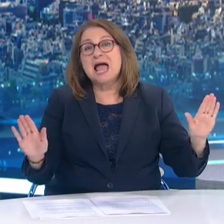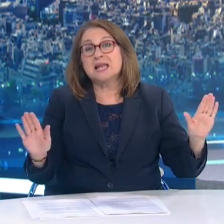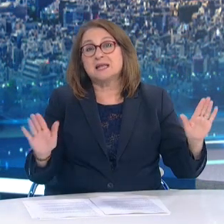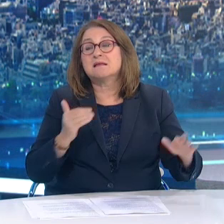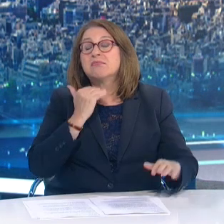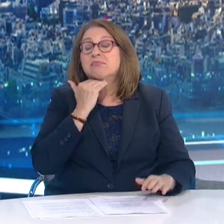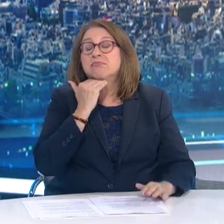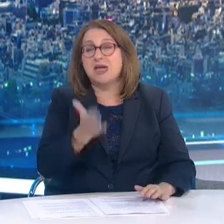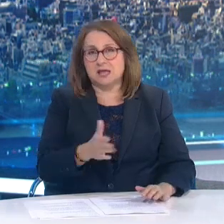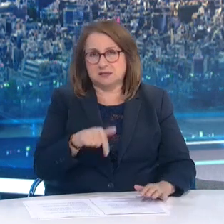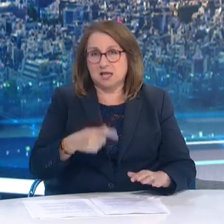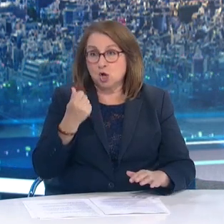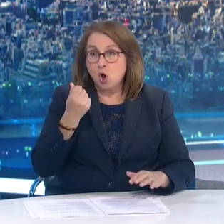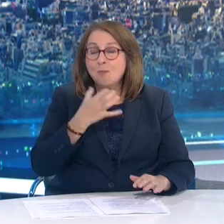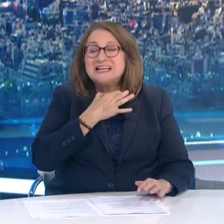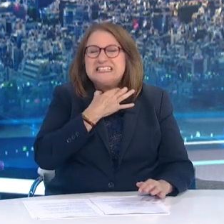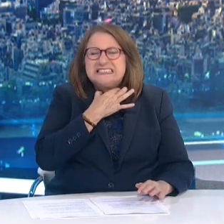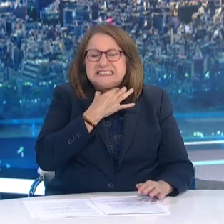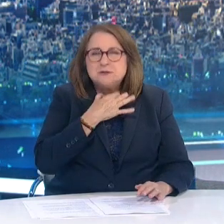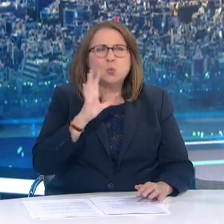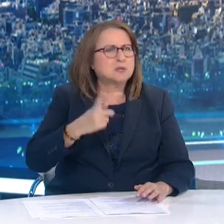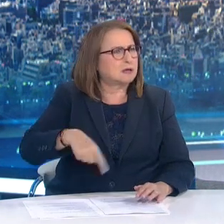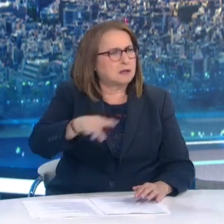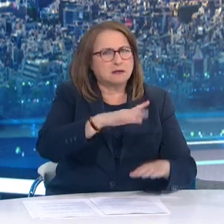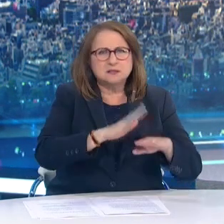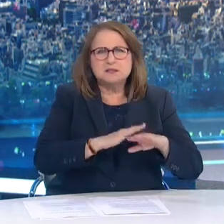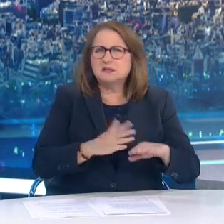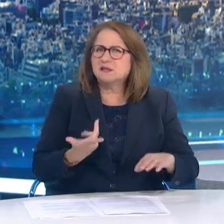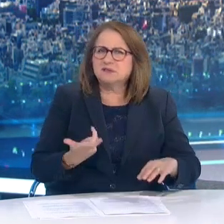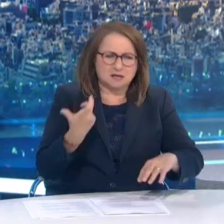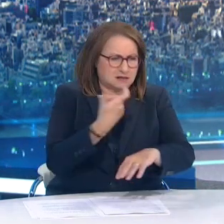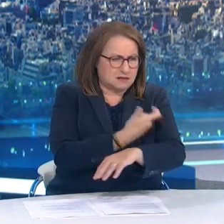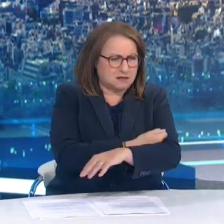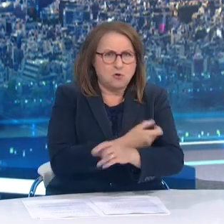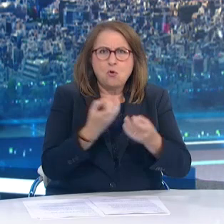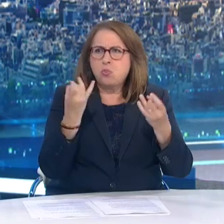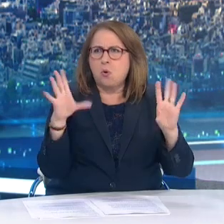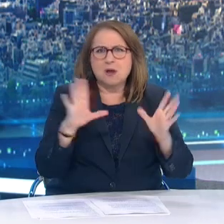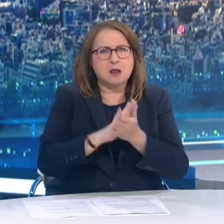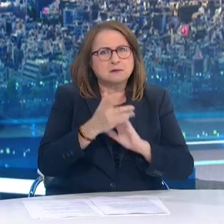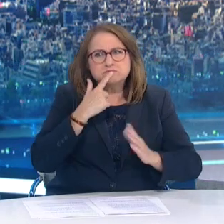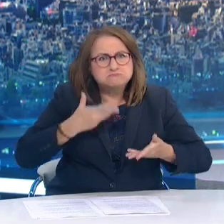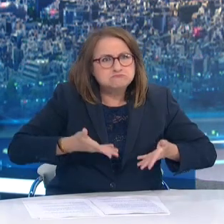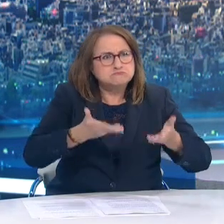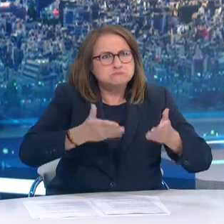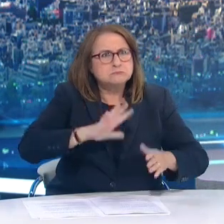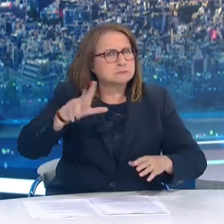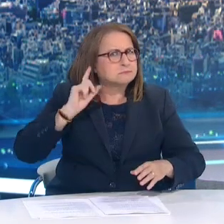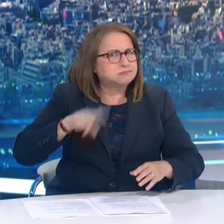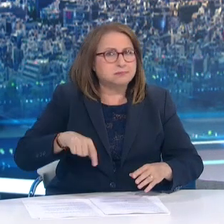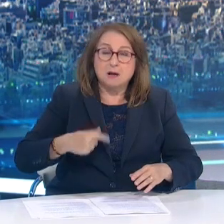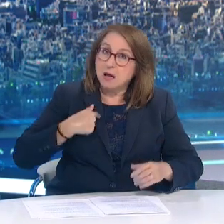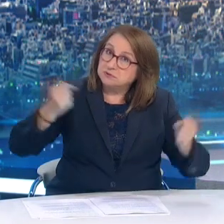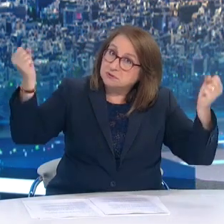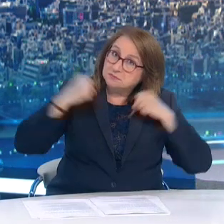Που έχουν συντελική, καθολική, δωρεάν και εύκολη πρόσβαση στα εμβόλια Τα όποια περιοριστικά μέτρα δημόσιας υγείας θα